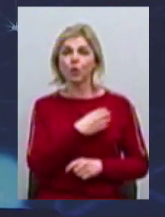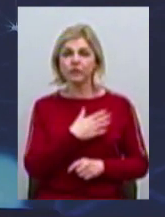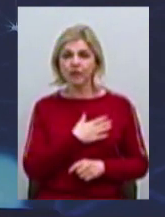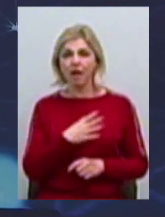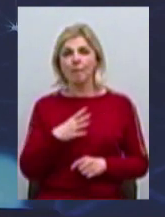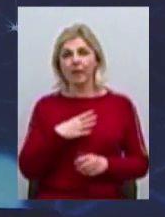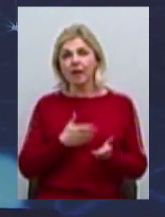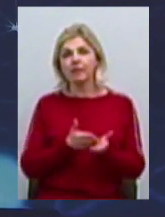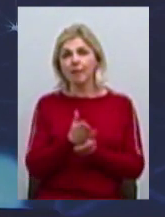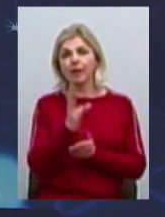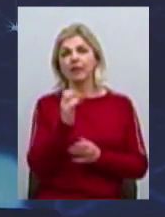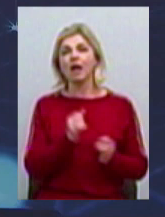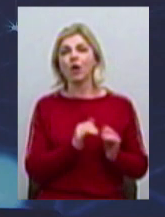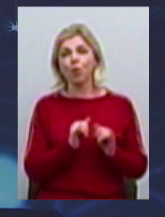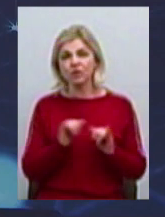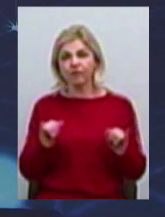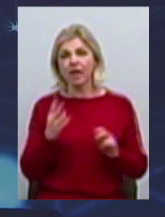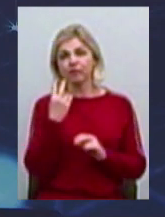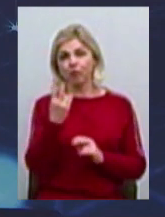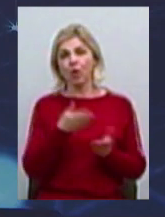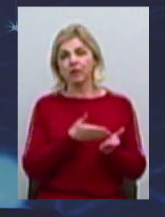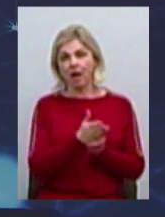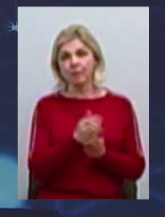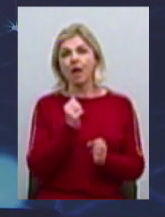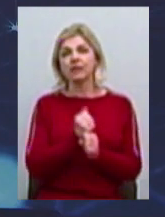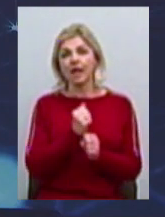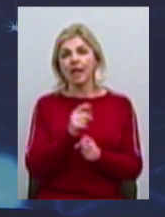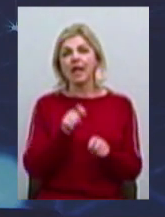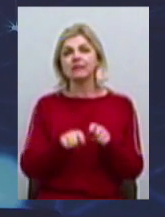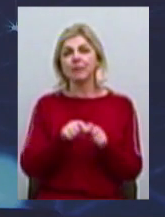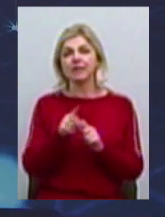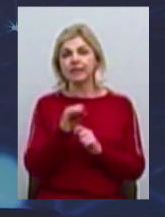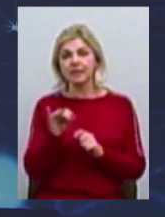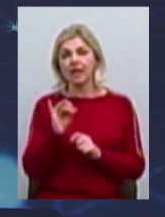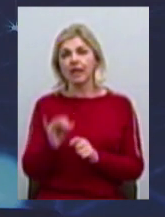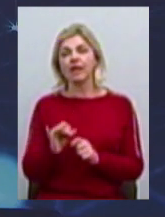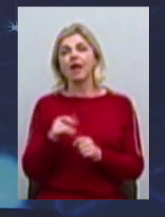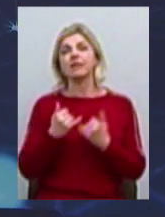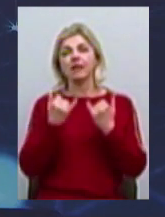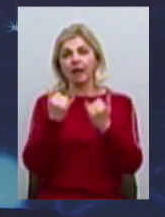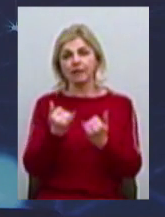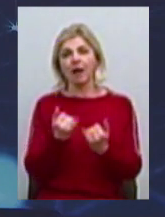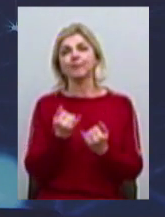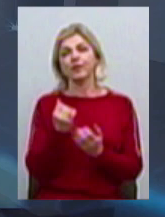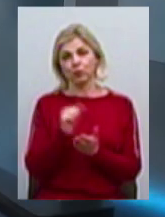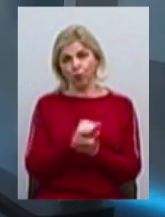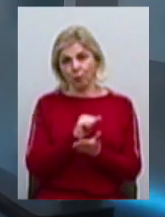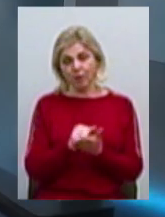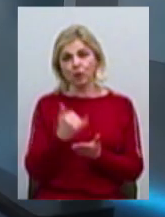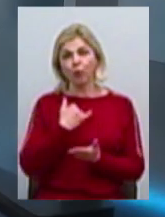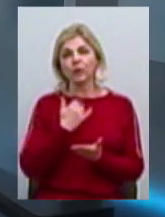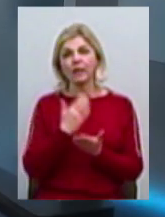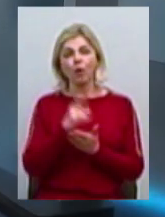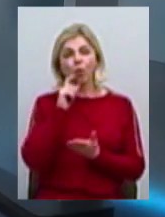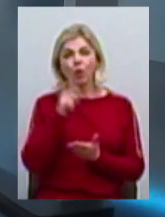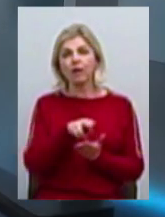розвиток таких двох напрямків. Це проведення експертизи та надання охоронних документів. Ми знаємо, є в нас «Укрпатент» –